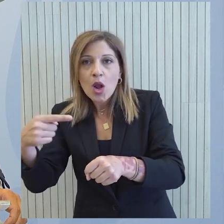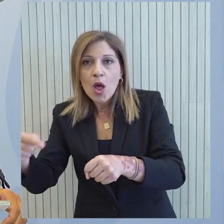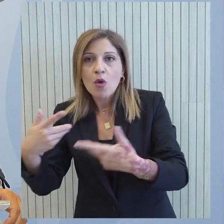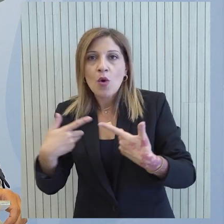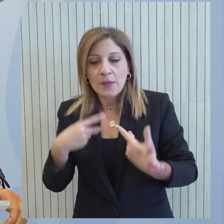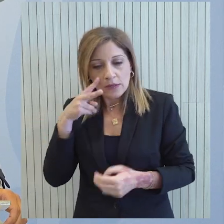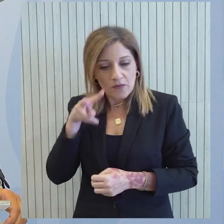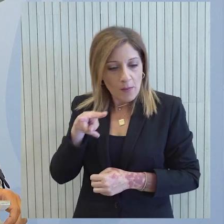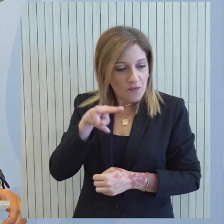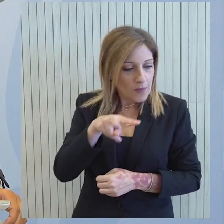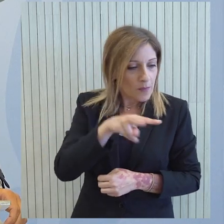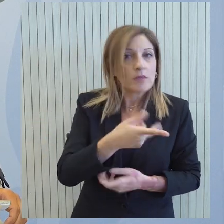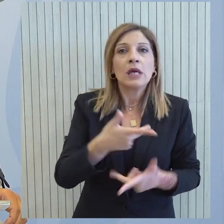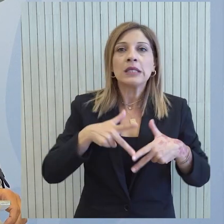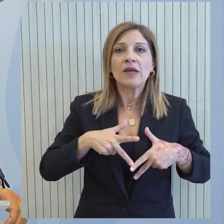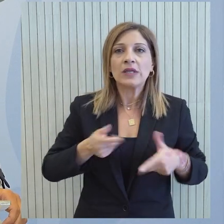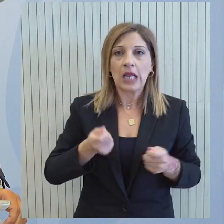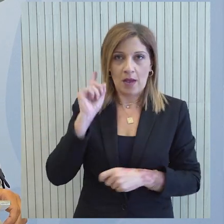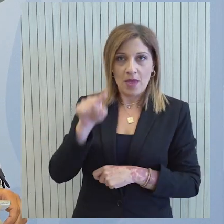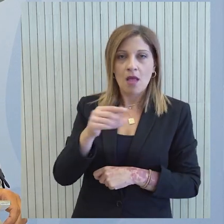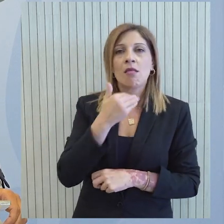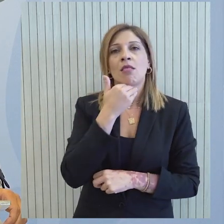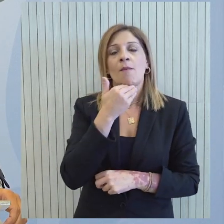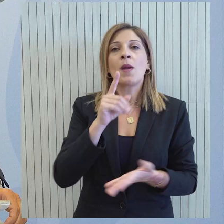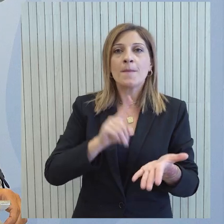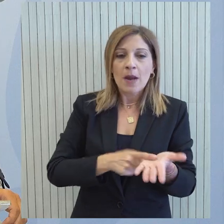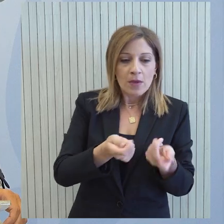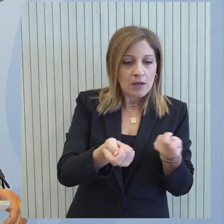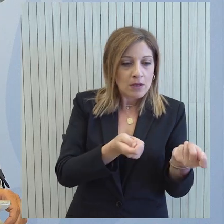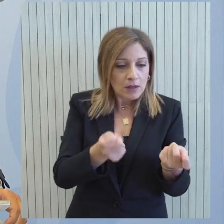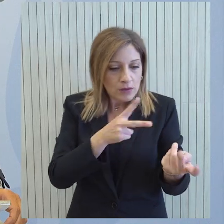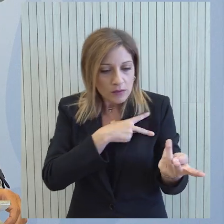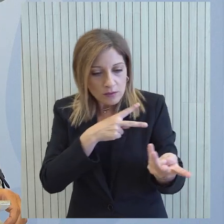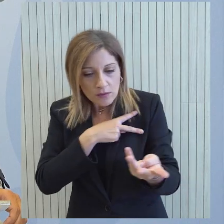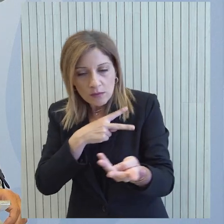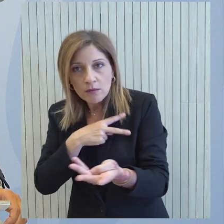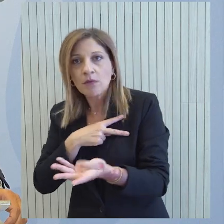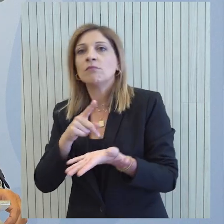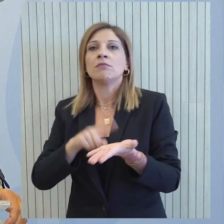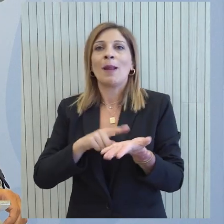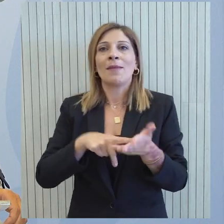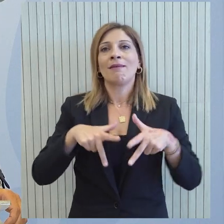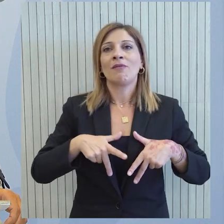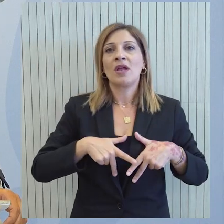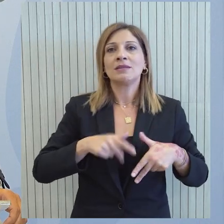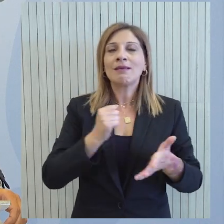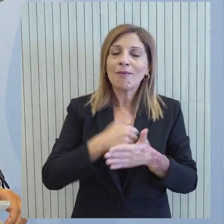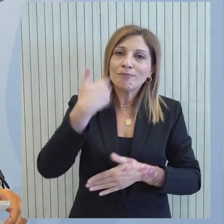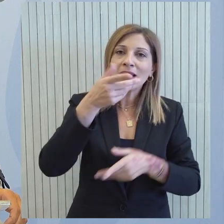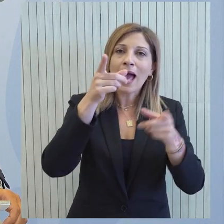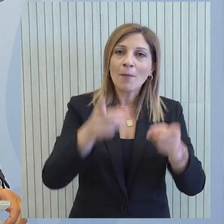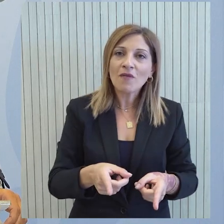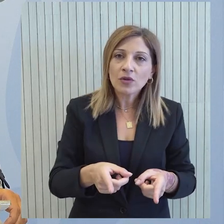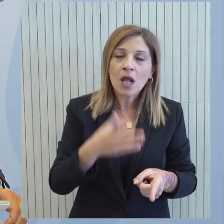έργα, το οποίο οφείλουμε να πούμε ότι χρήζουν της δέουσας επιμέλειας στις όποιες αποφάσεις θα λάβουμε